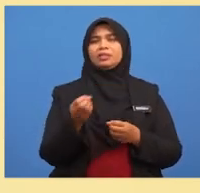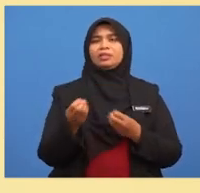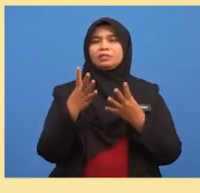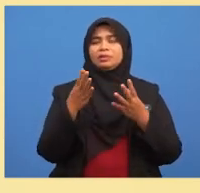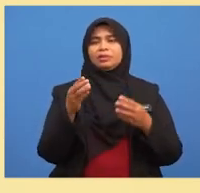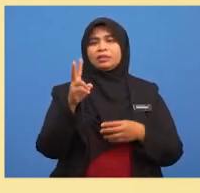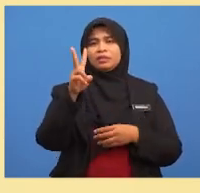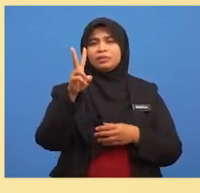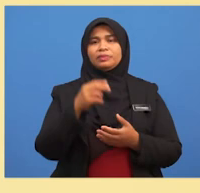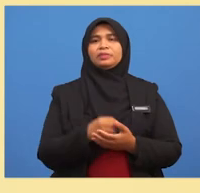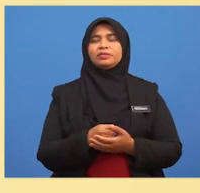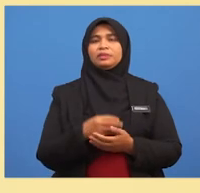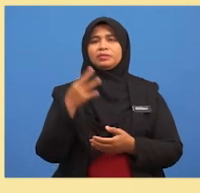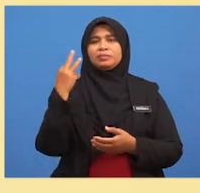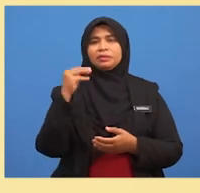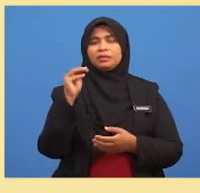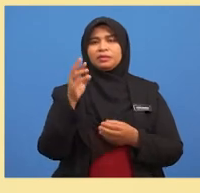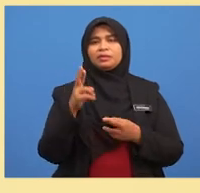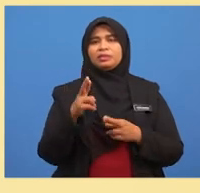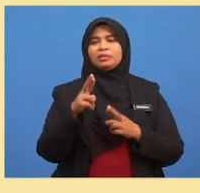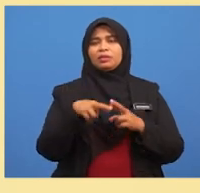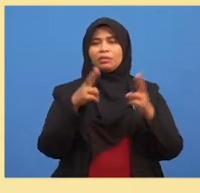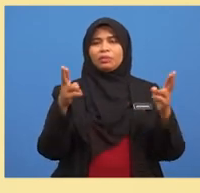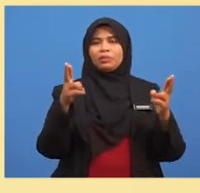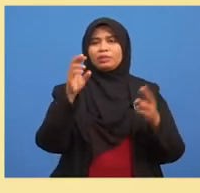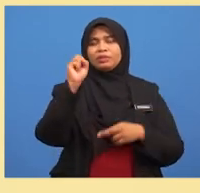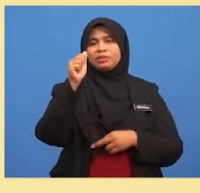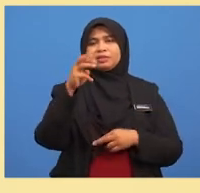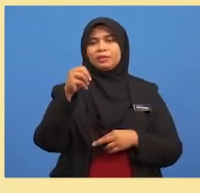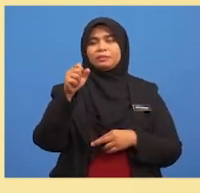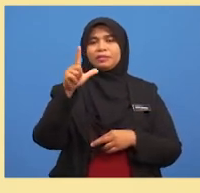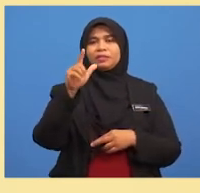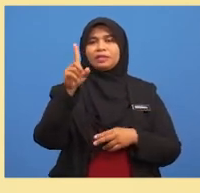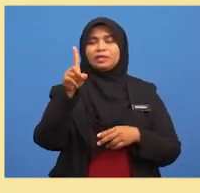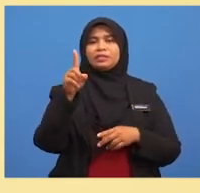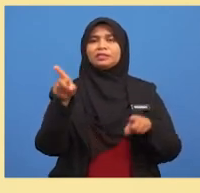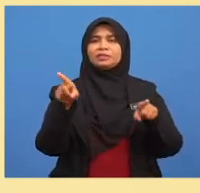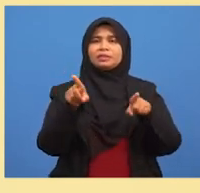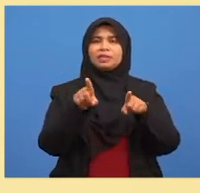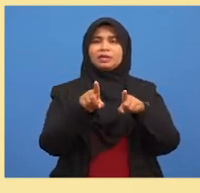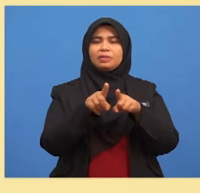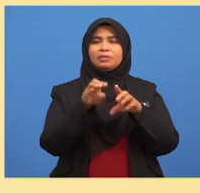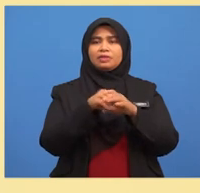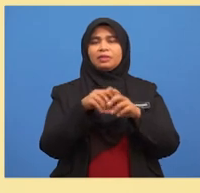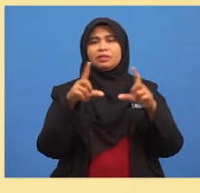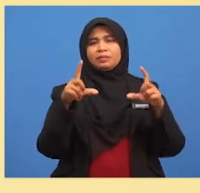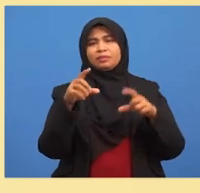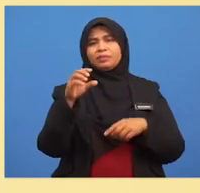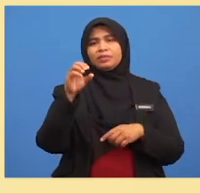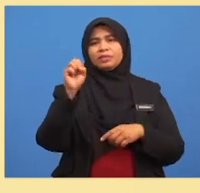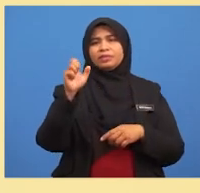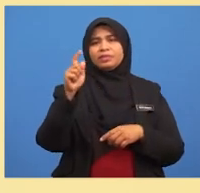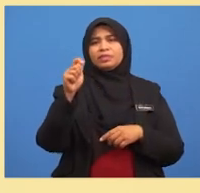Maka ruang sampel S sama dengan dalam kurungan set GG